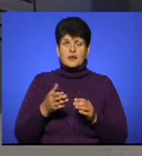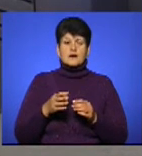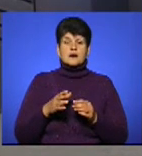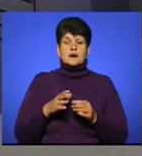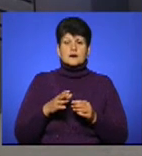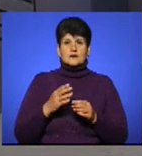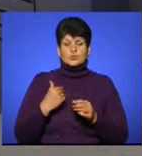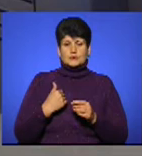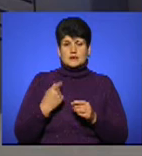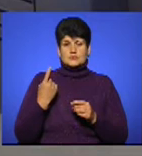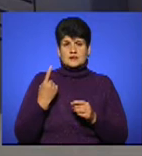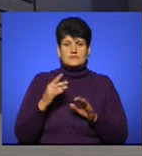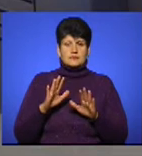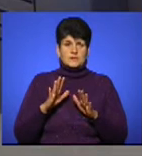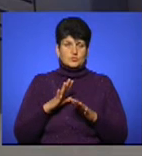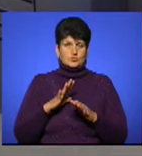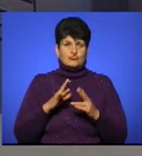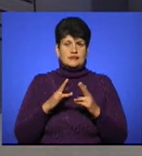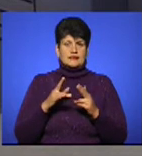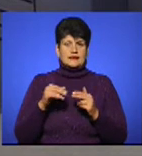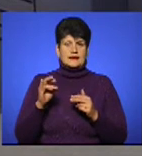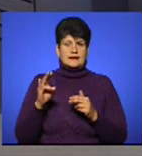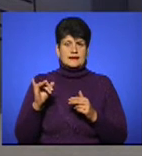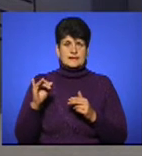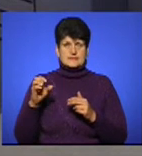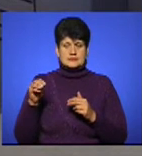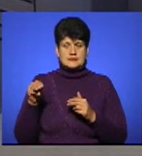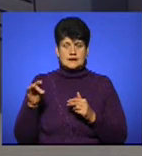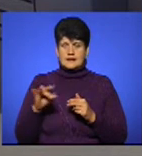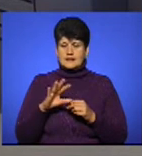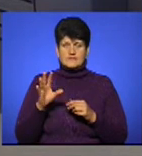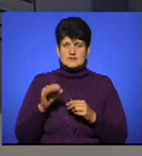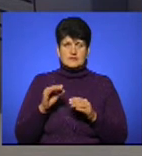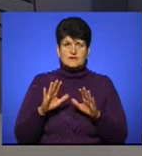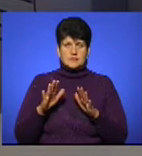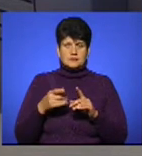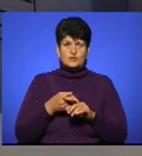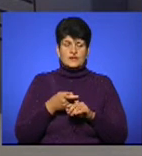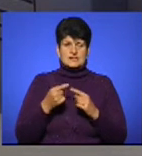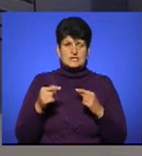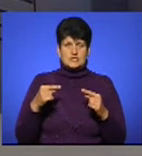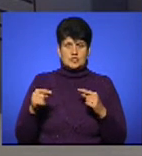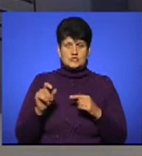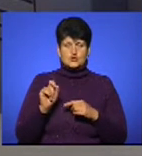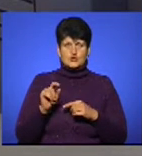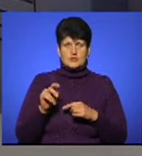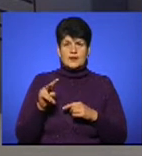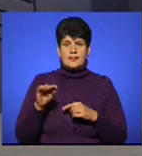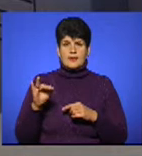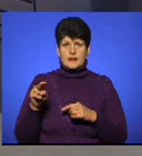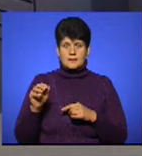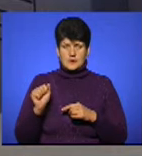'язаний з перебуванням на Дністрі. На ці випадки пов'язані з іншими, наприклад, з золотою липою.